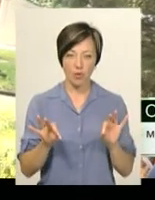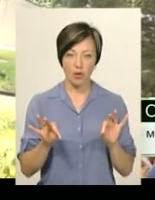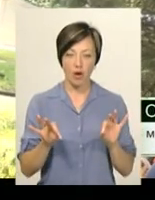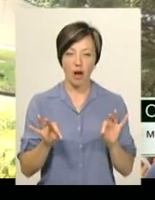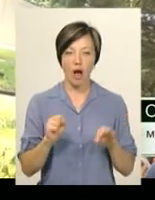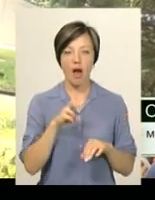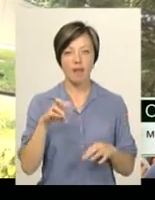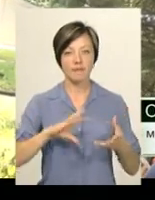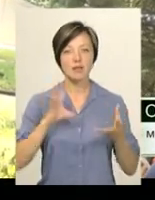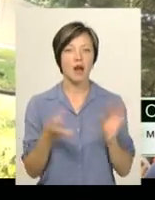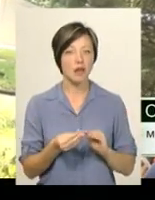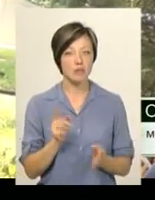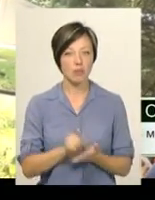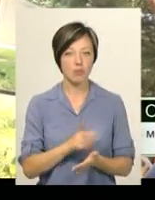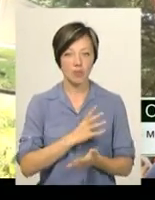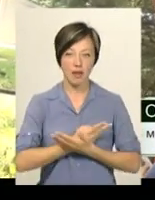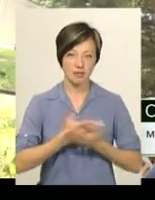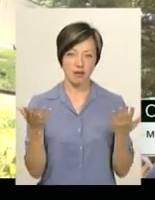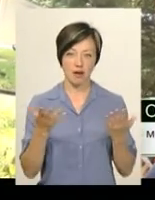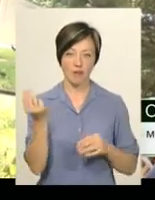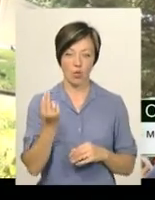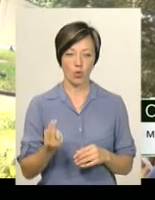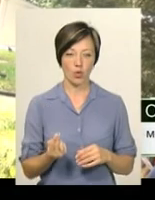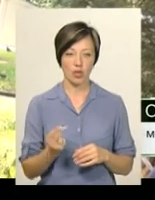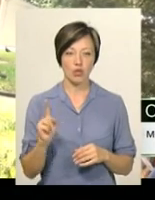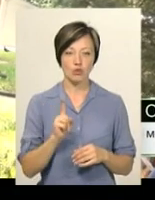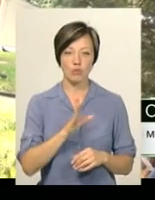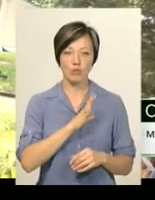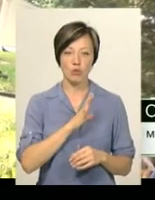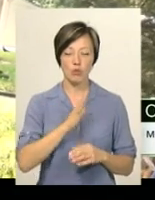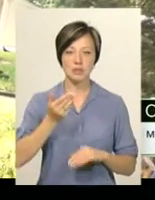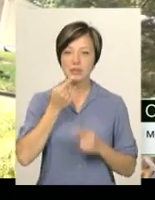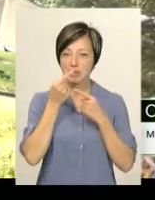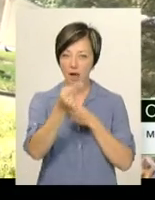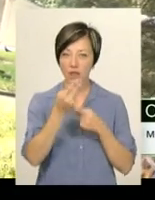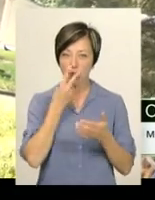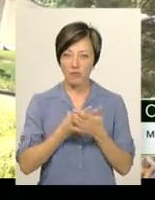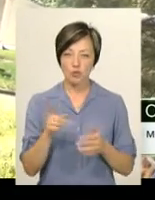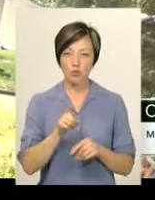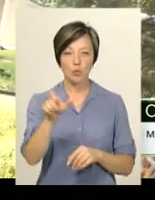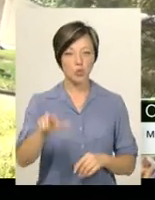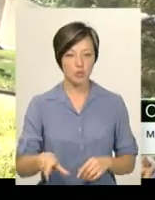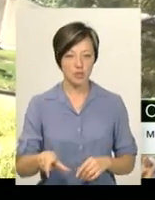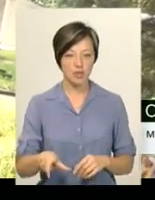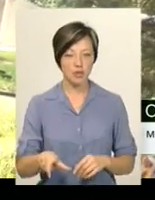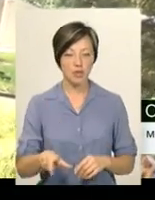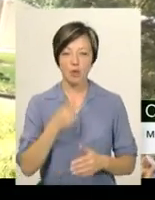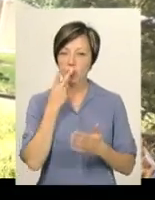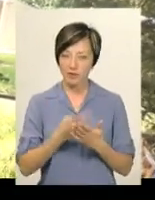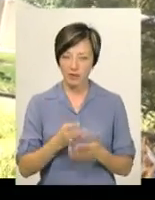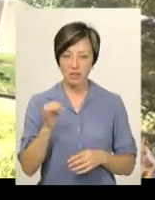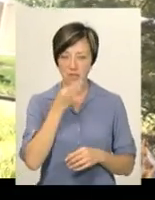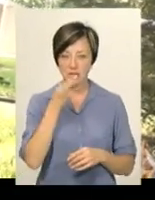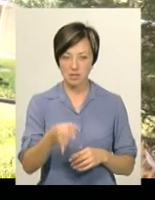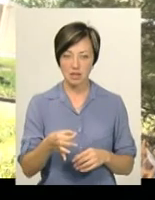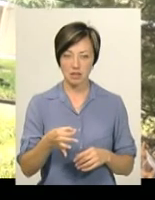але взагалі то мають бути яскраві кольори, щоб їх було здалековідно, щоб людина подивилася і